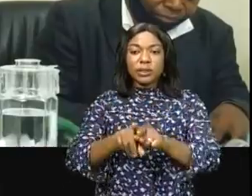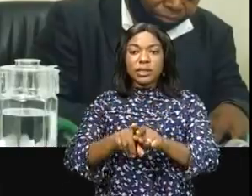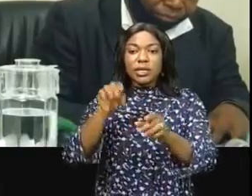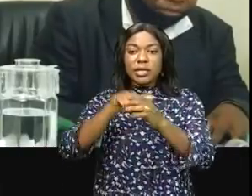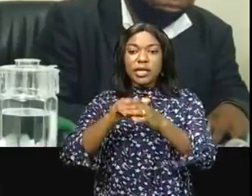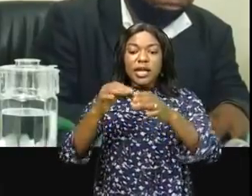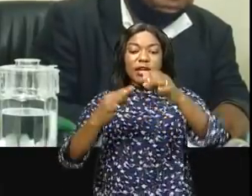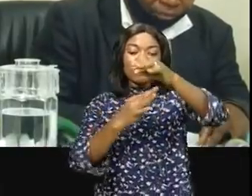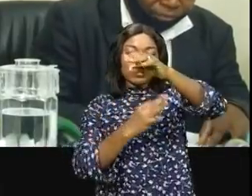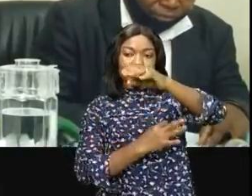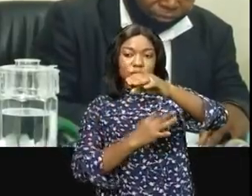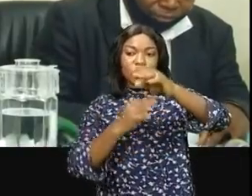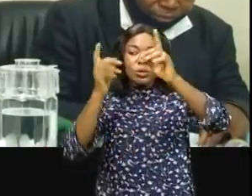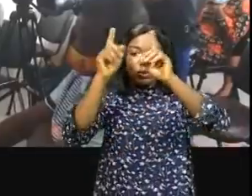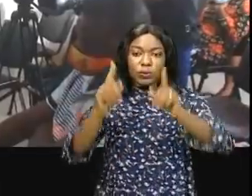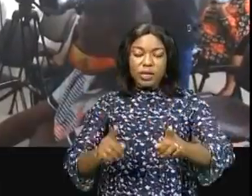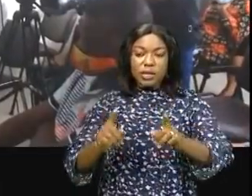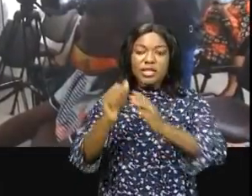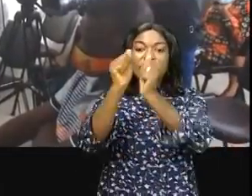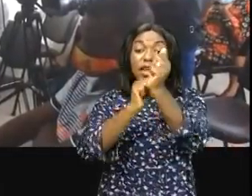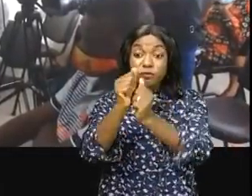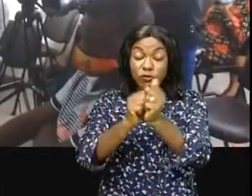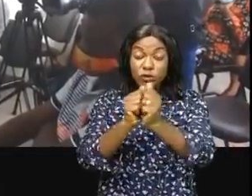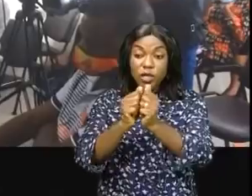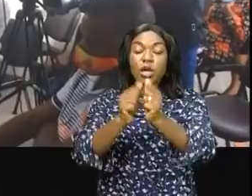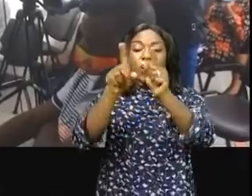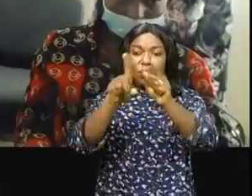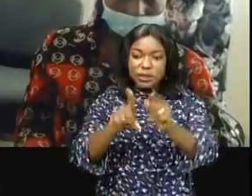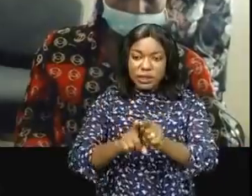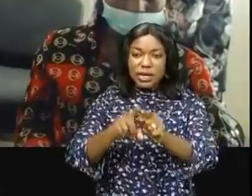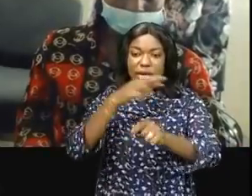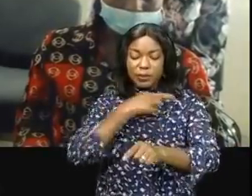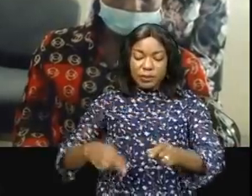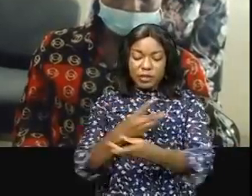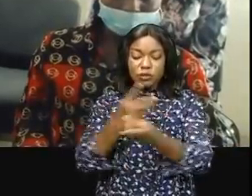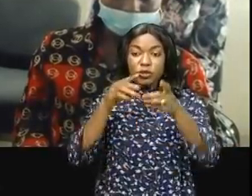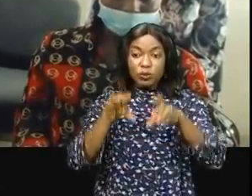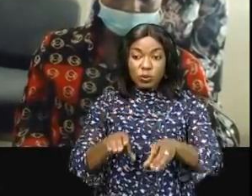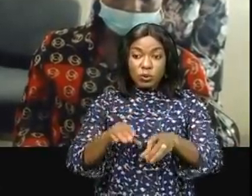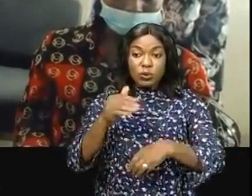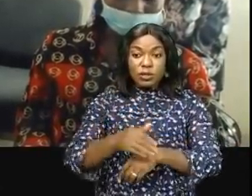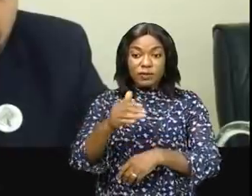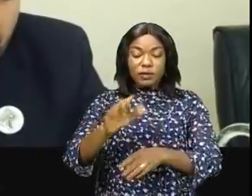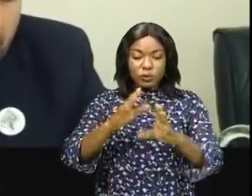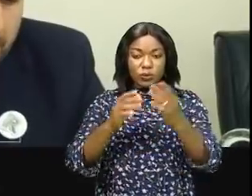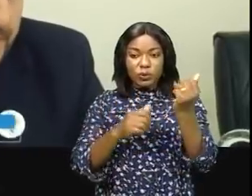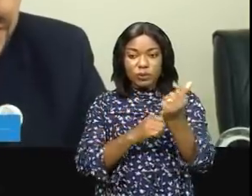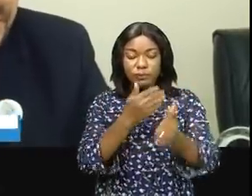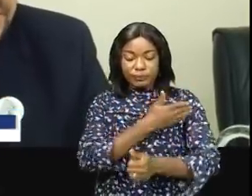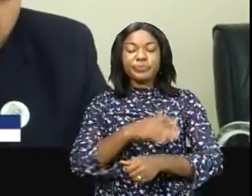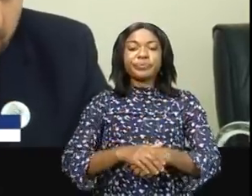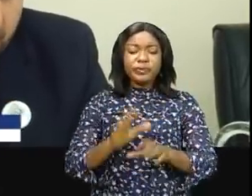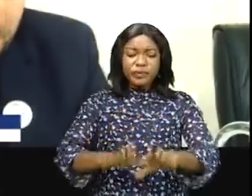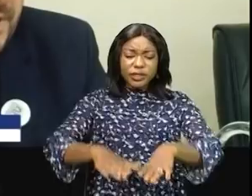de la Fondation Tropicale des Forêts, Rennes Forest, Norwe, en République démocratique du Congo, devant la presse. L'adoption de la loi